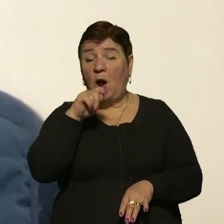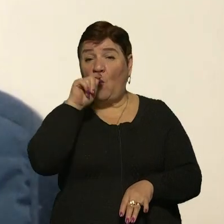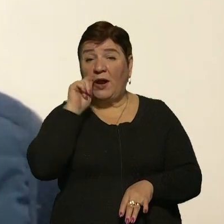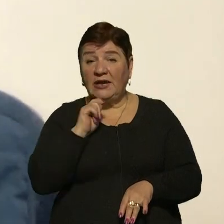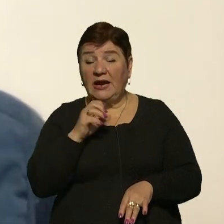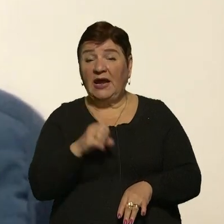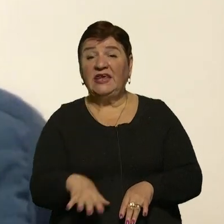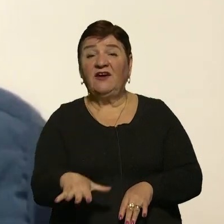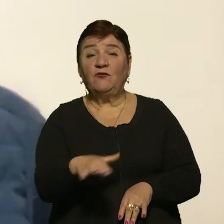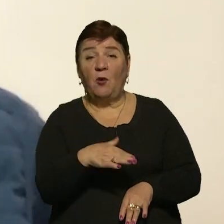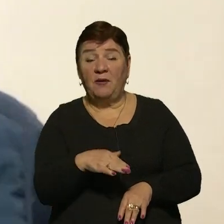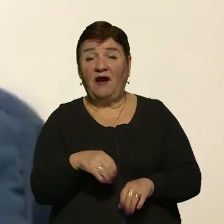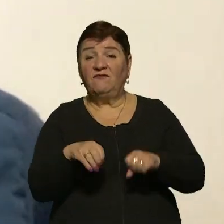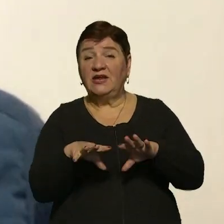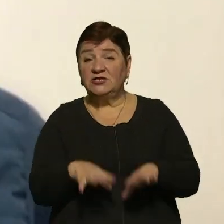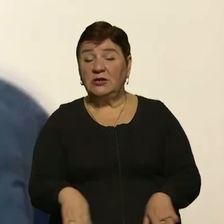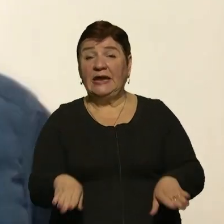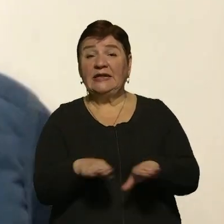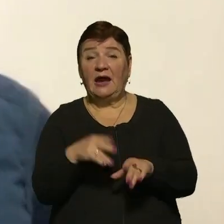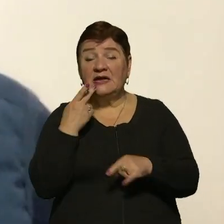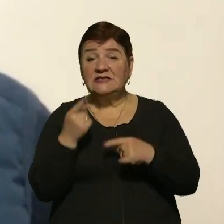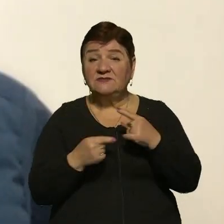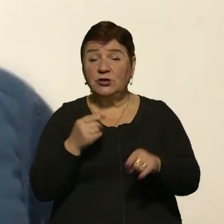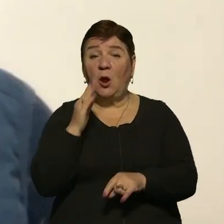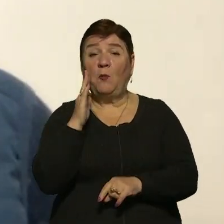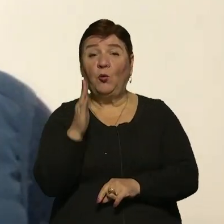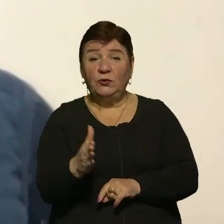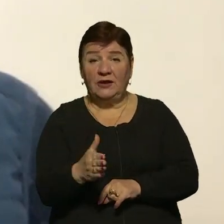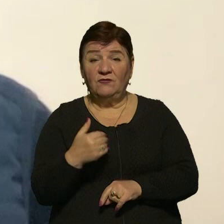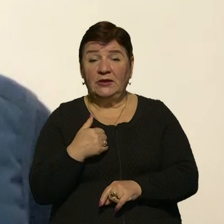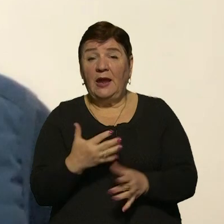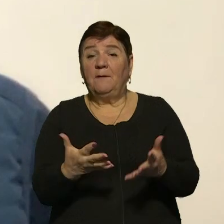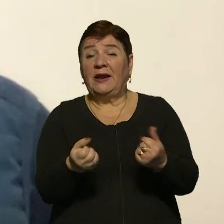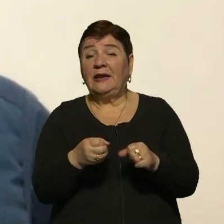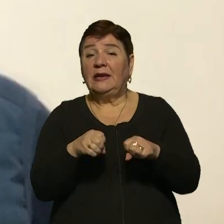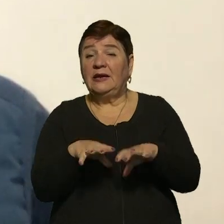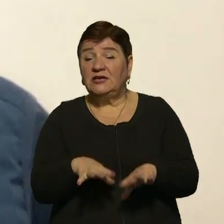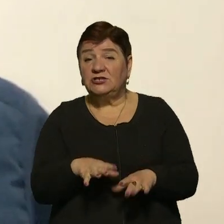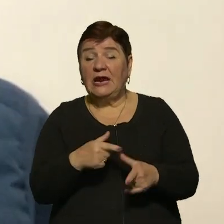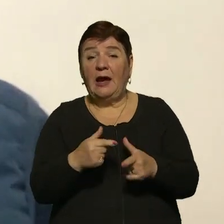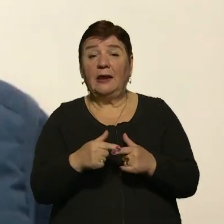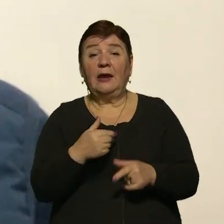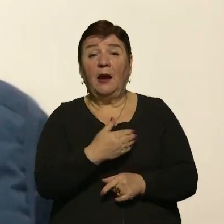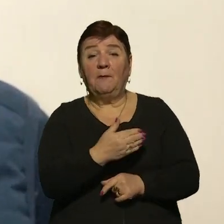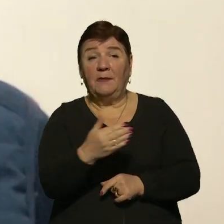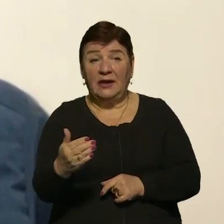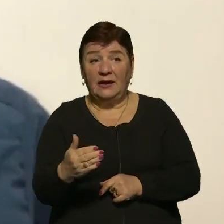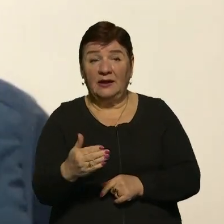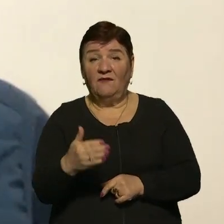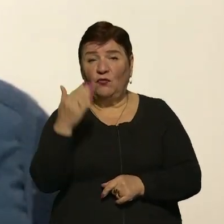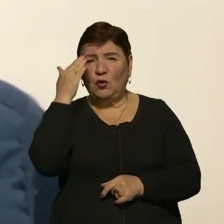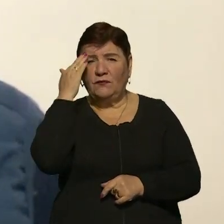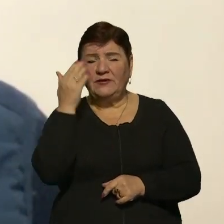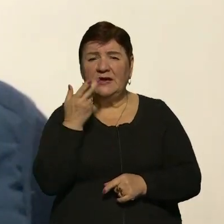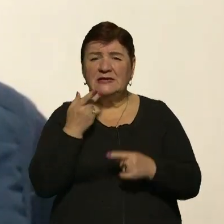от Європа вирішила, що за Україну. І так завжди буде, бо вони вже прийняли рішення. Але ми в голові